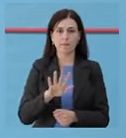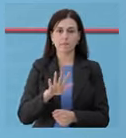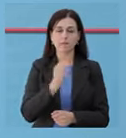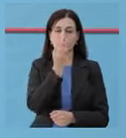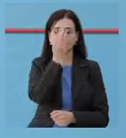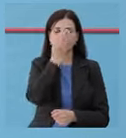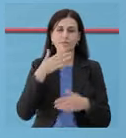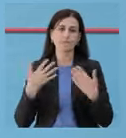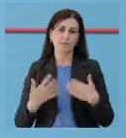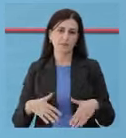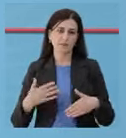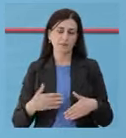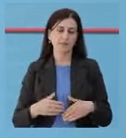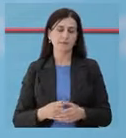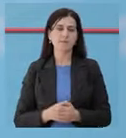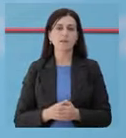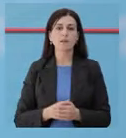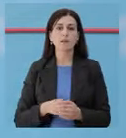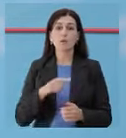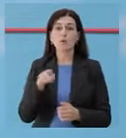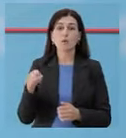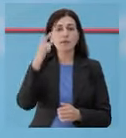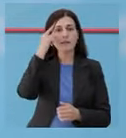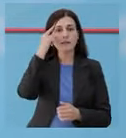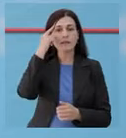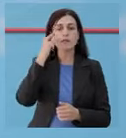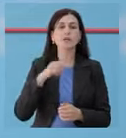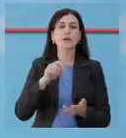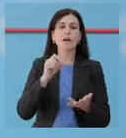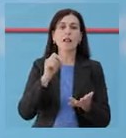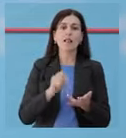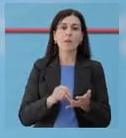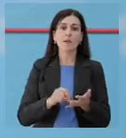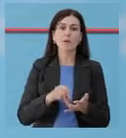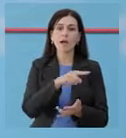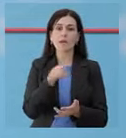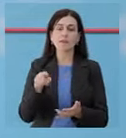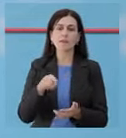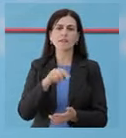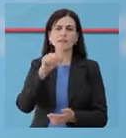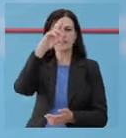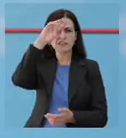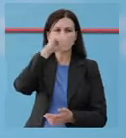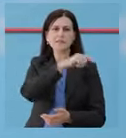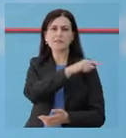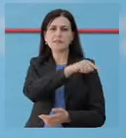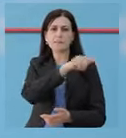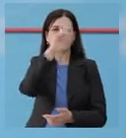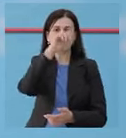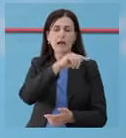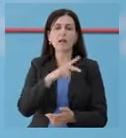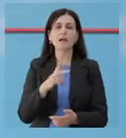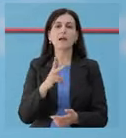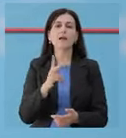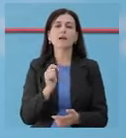5 prejtyre janë në terapie intensive. Ashtu se qeni në djeni, në laboratorin mikrobiologik në Qundrë Spitalorë Universitare në Në Tereza,